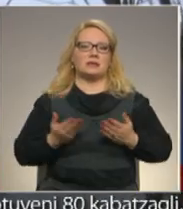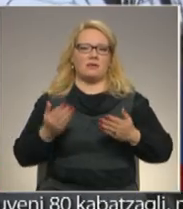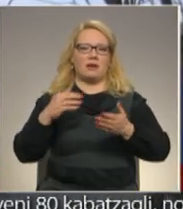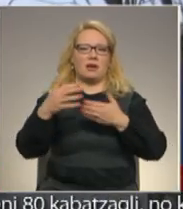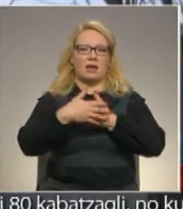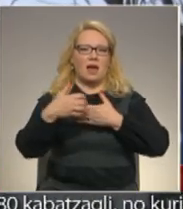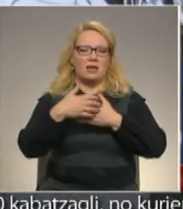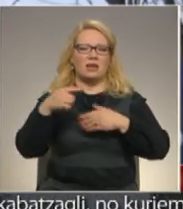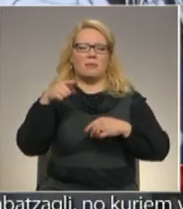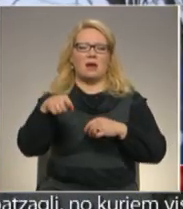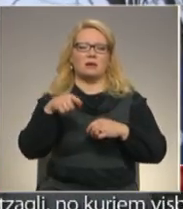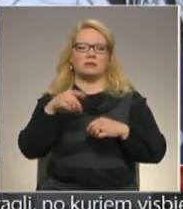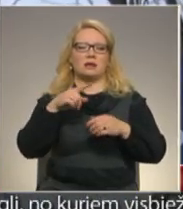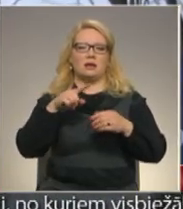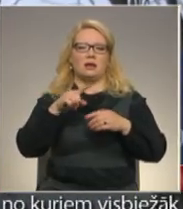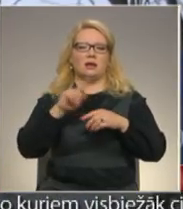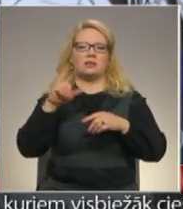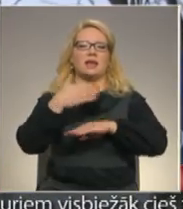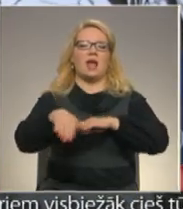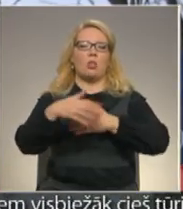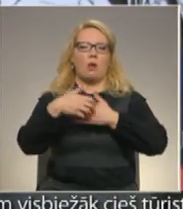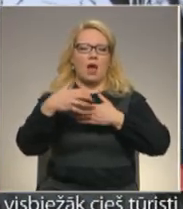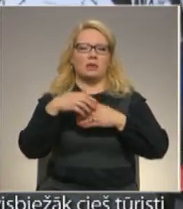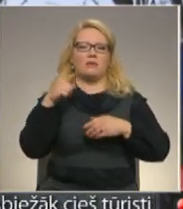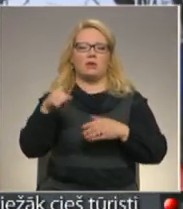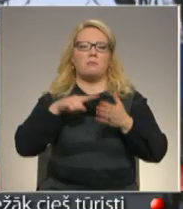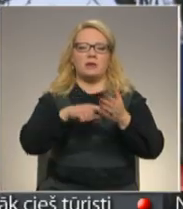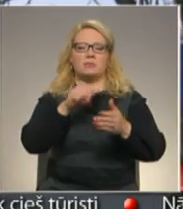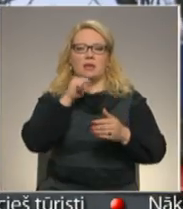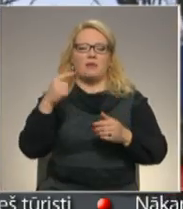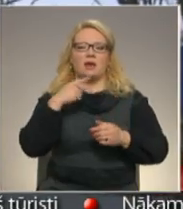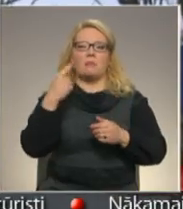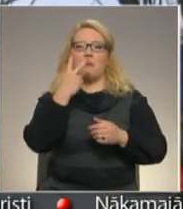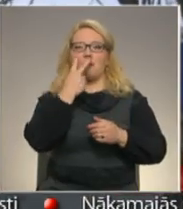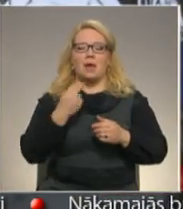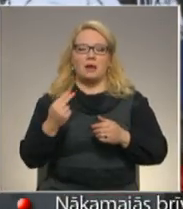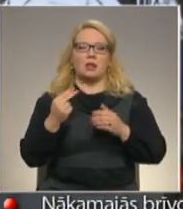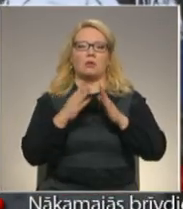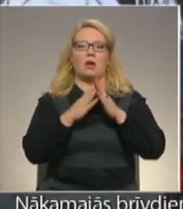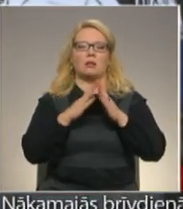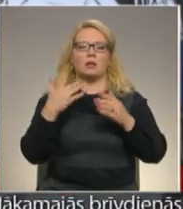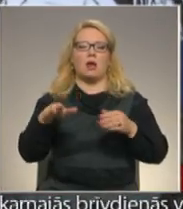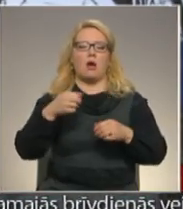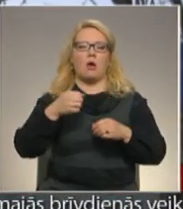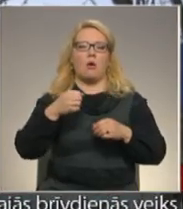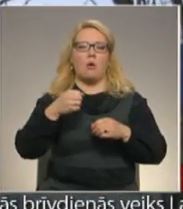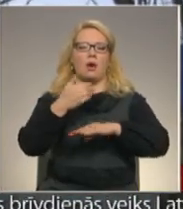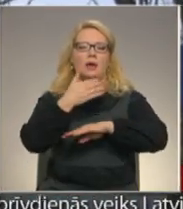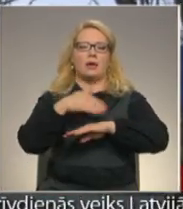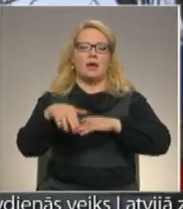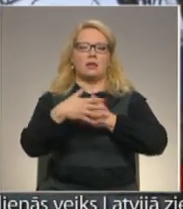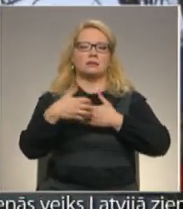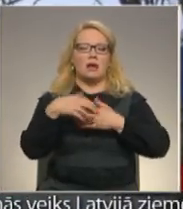to viņus arī tam nevarētu piespiest. Ir mums bīvši mēģinājumi, kad mēģinām pieradināt jau varbūt lielāka vecuma to Ielas kaķi.